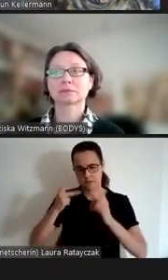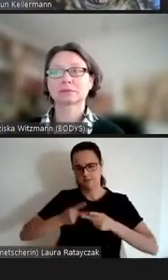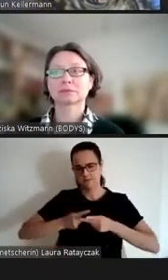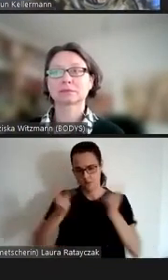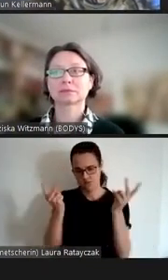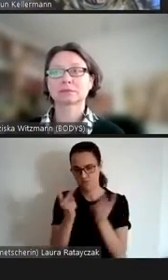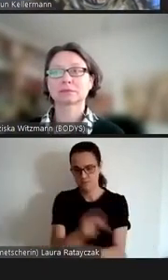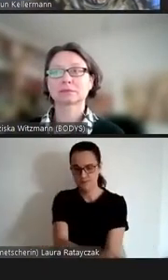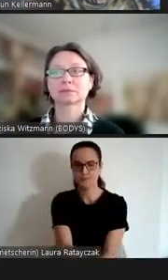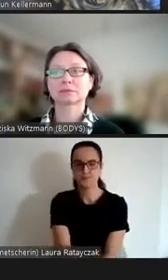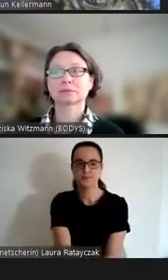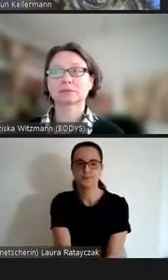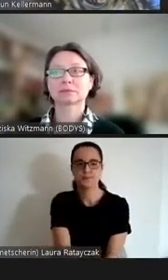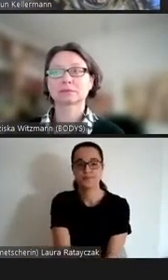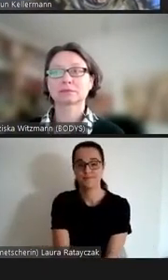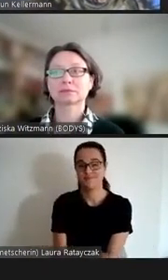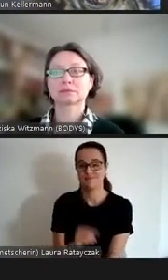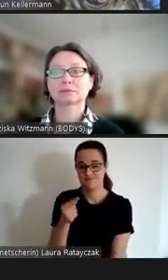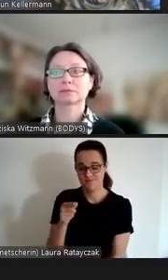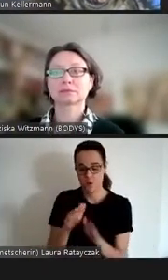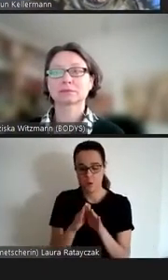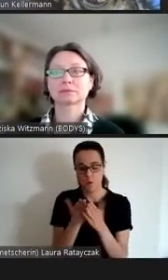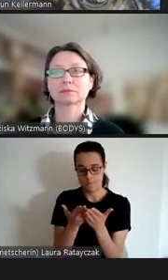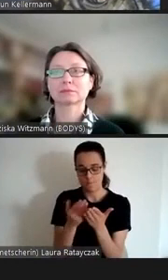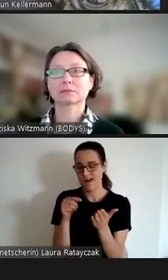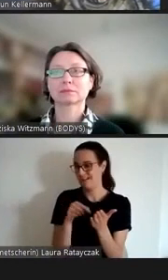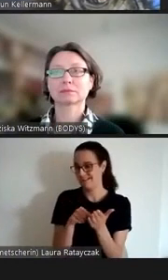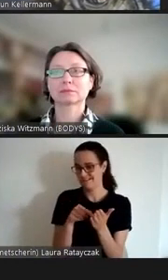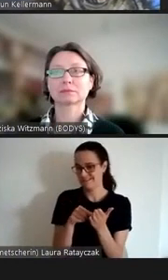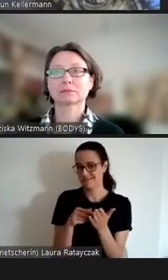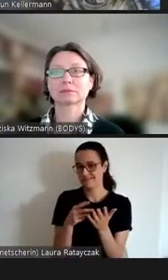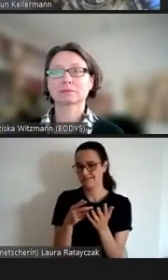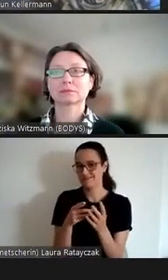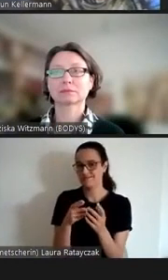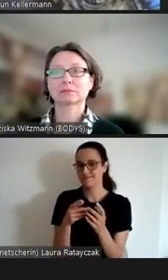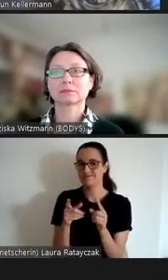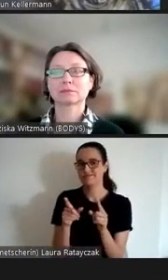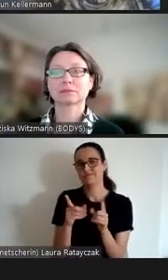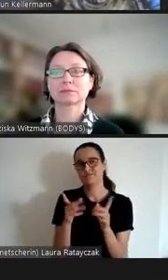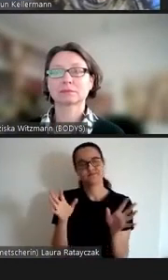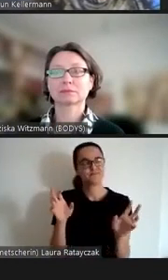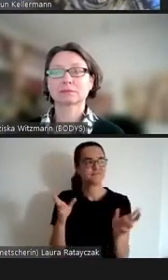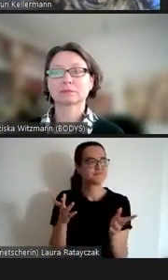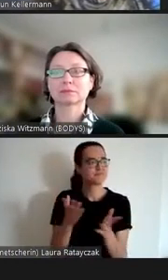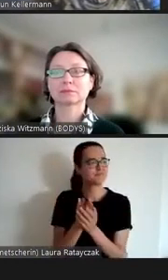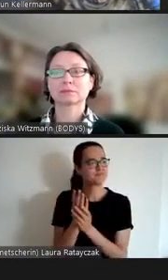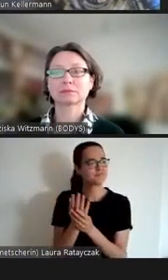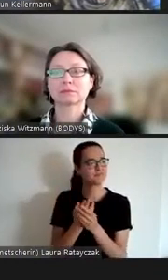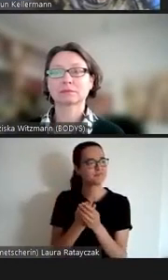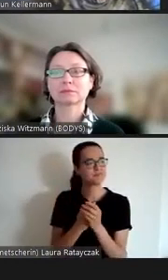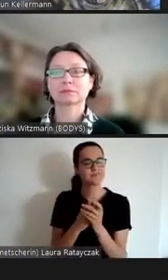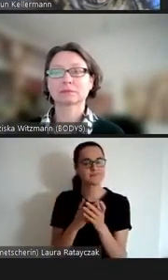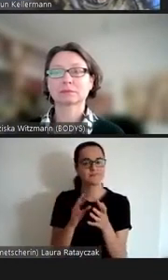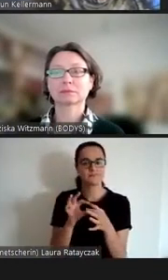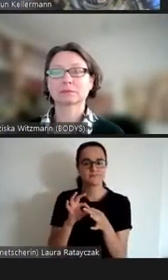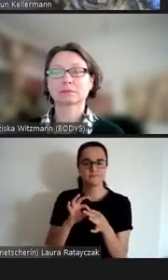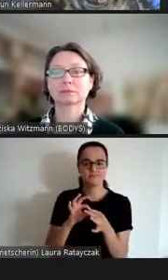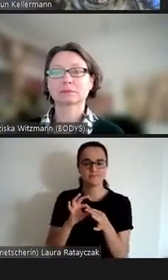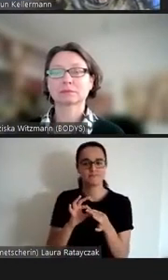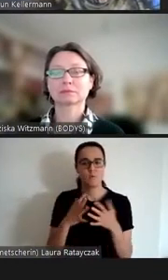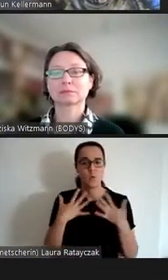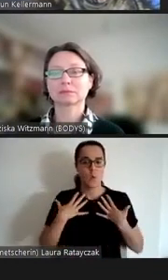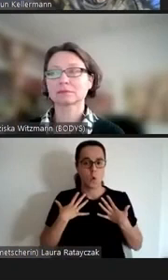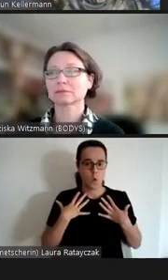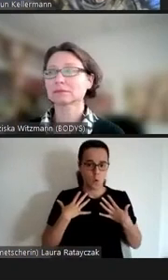in diesem Roman öffnen sich öffnen sich so möchte ich sagen Fragen von körperlicher